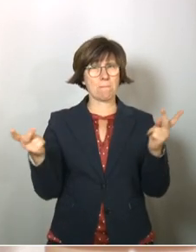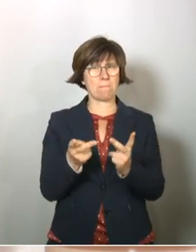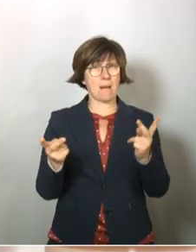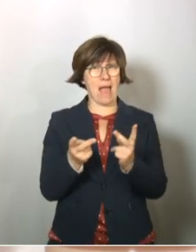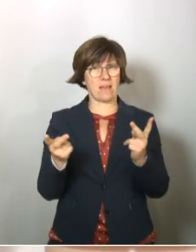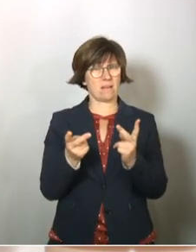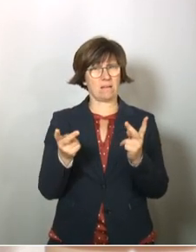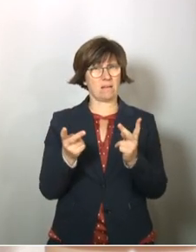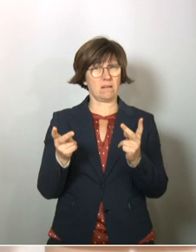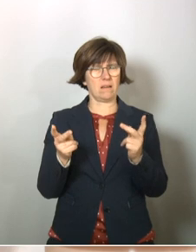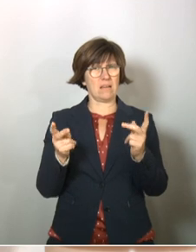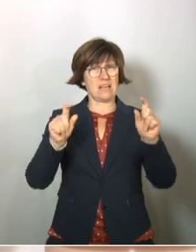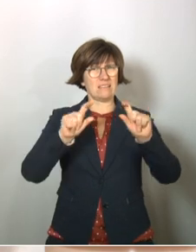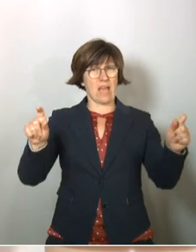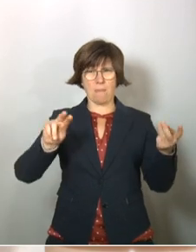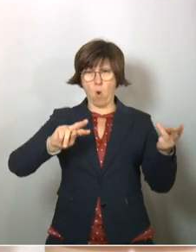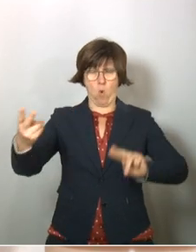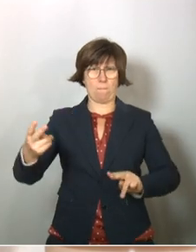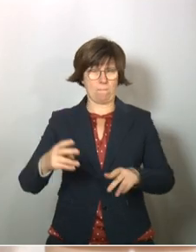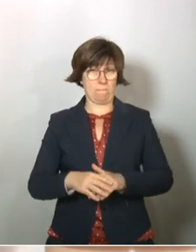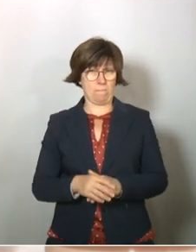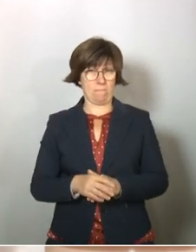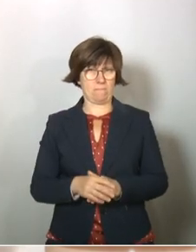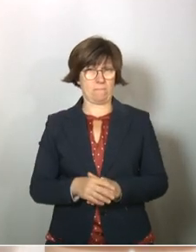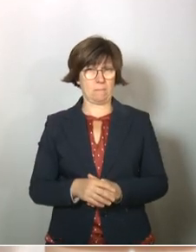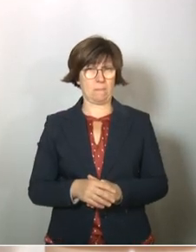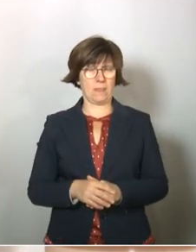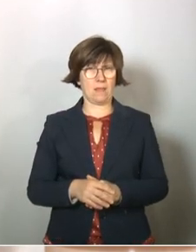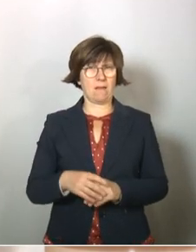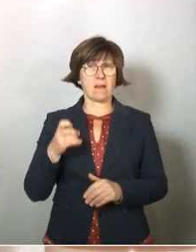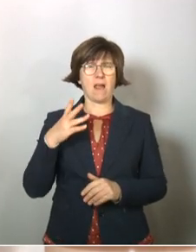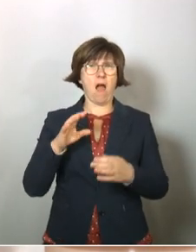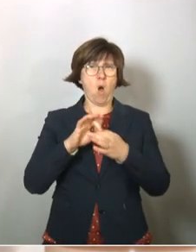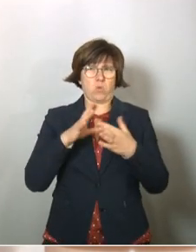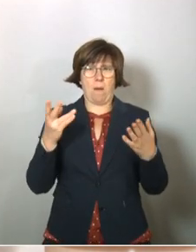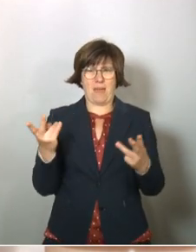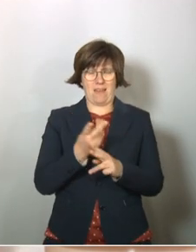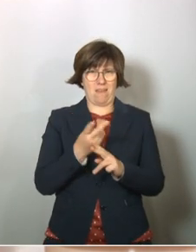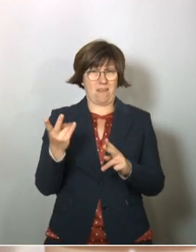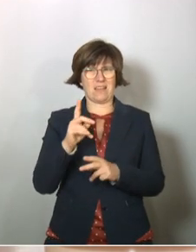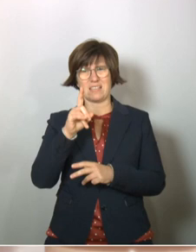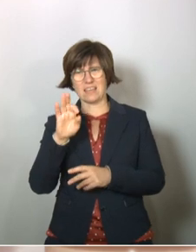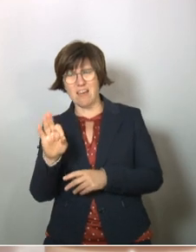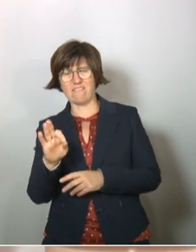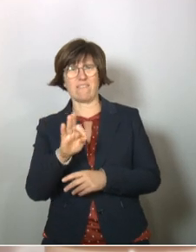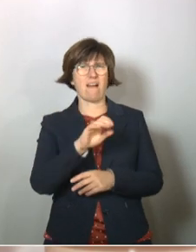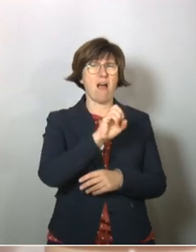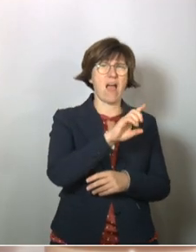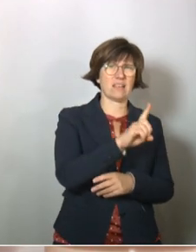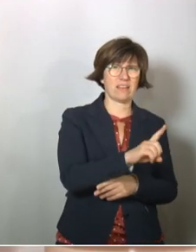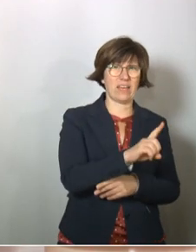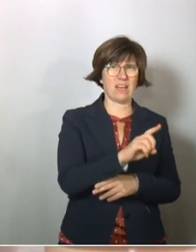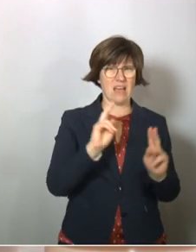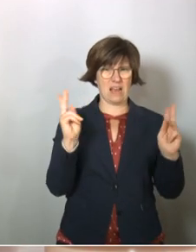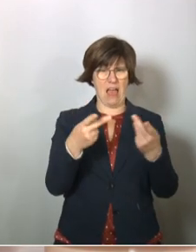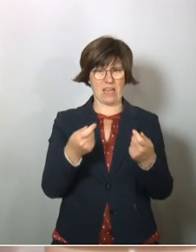das umgedreht, sicherlich unabhängig voneinander, denn ZDF und ARD sind ja nicht